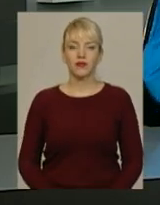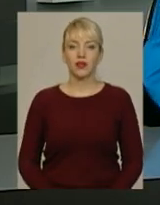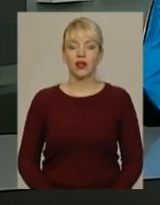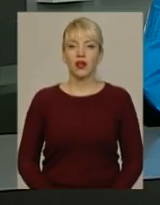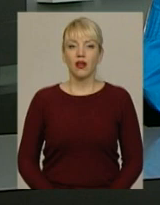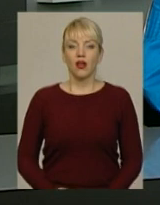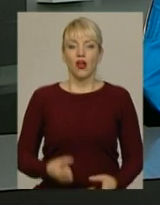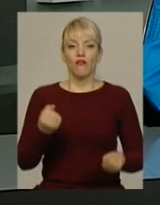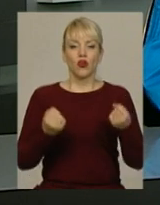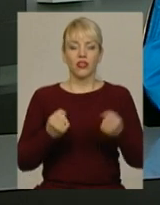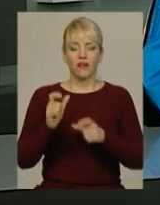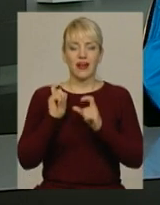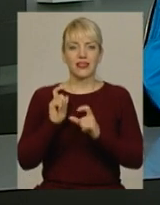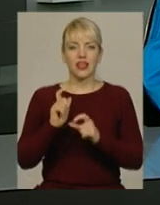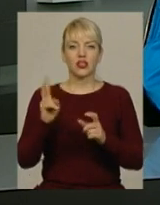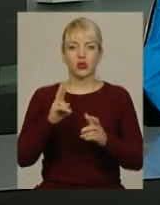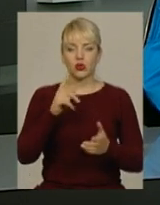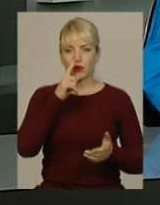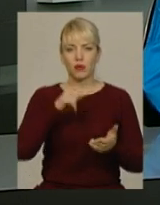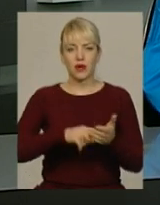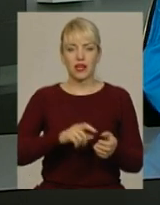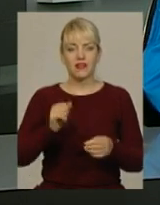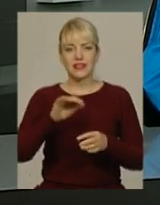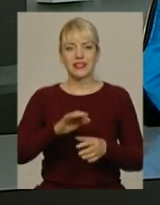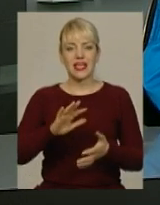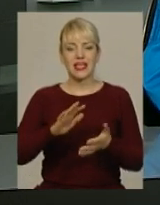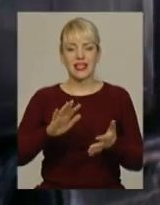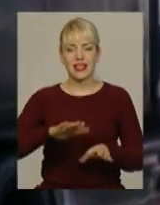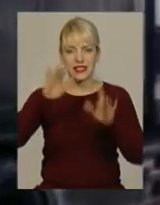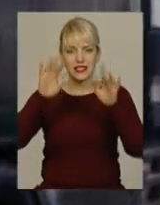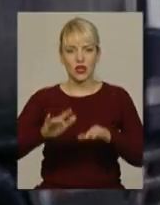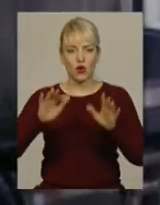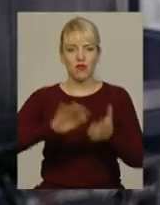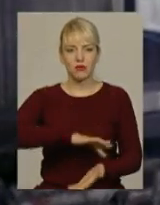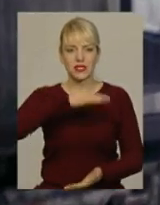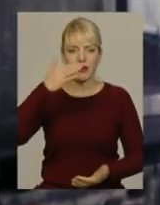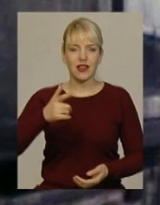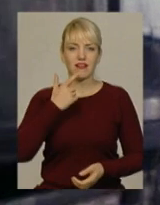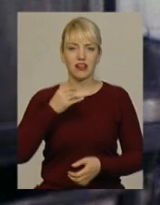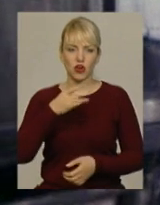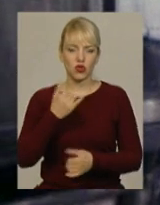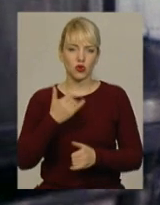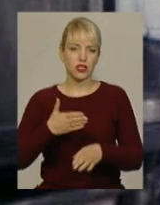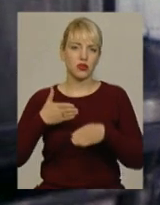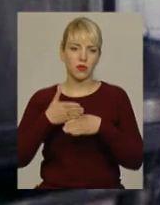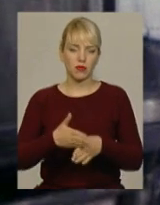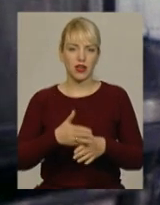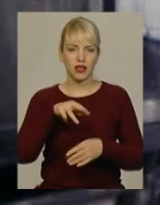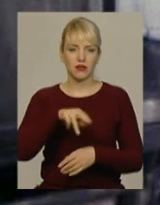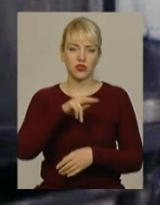Водієві вантажівки, котра застрягла у сніговому заметі в Красилівському районі, сьогодні вранці допомагали надзвичайники.